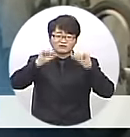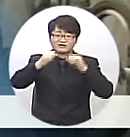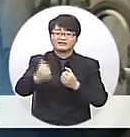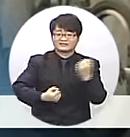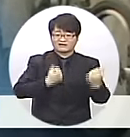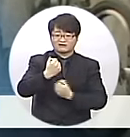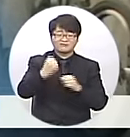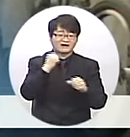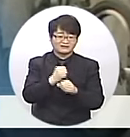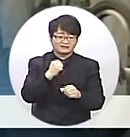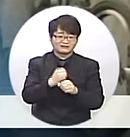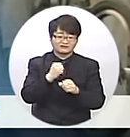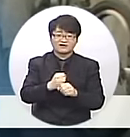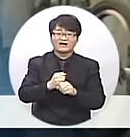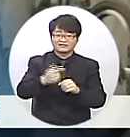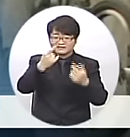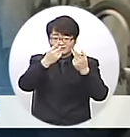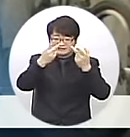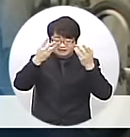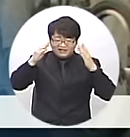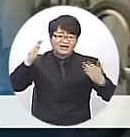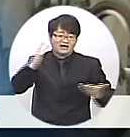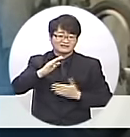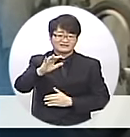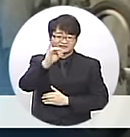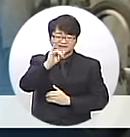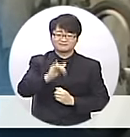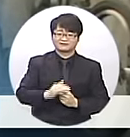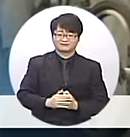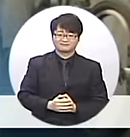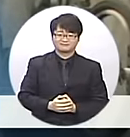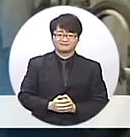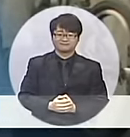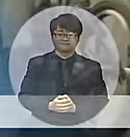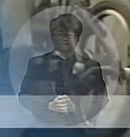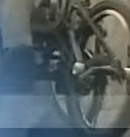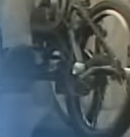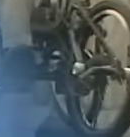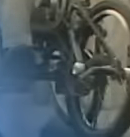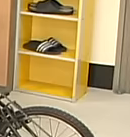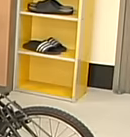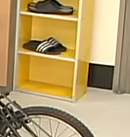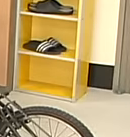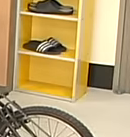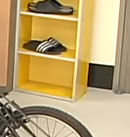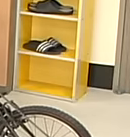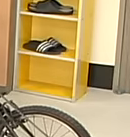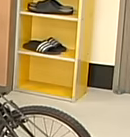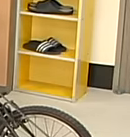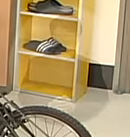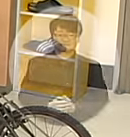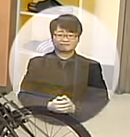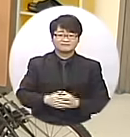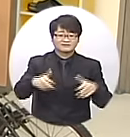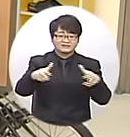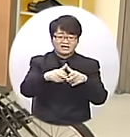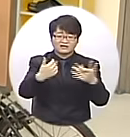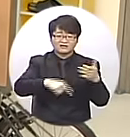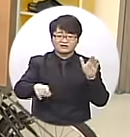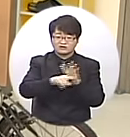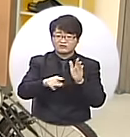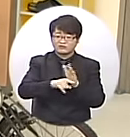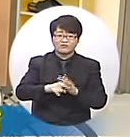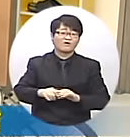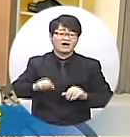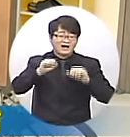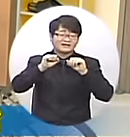자전거를 개발해 화제가 되고 있는 대학생들이 있는데요. 정유림 기자가 만나봤습니다. 장애인을 위한 레저용